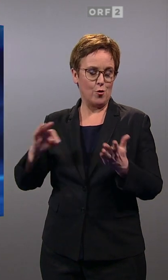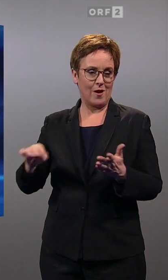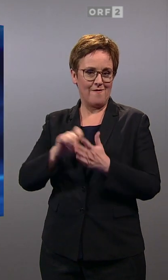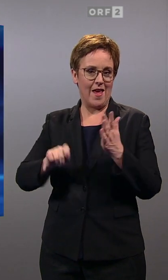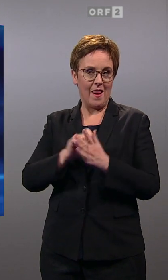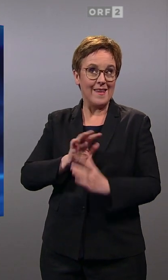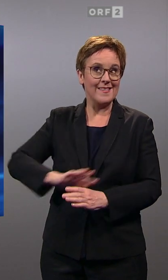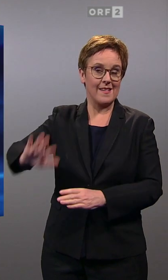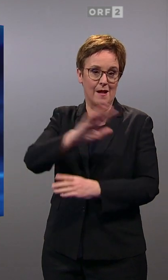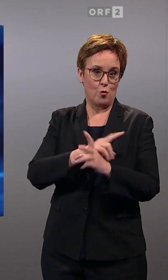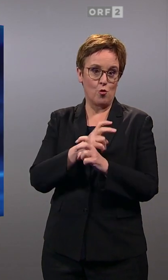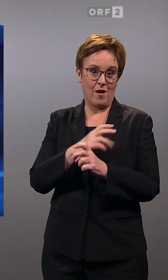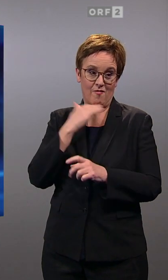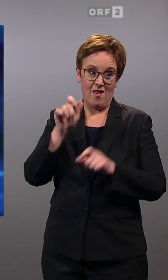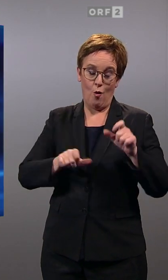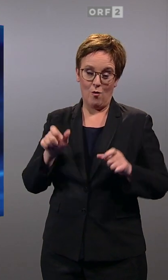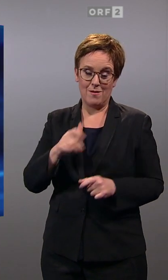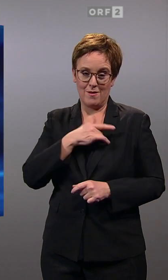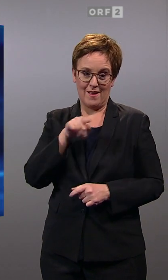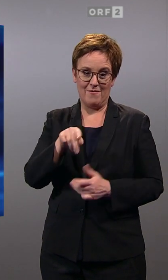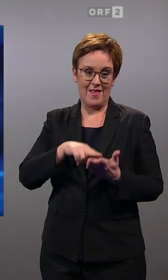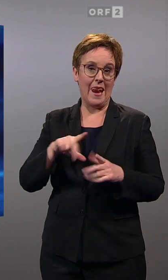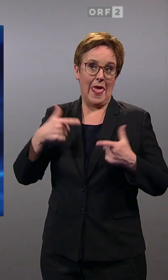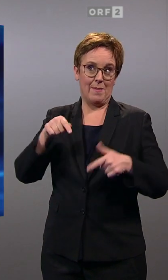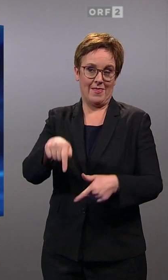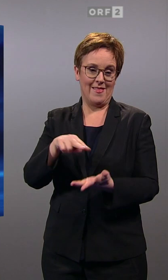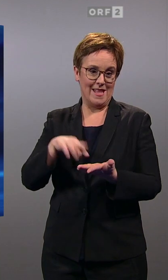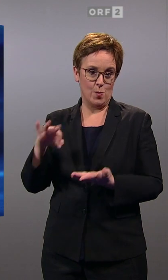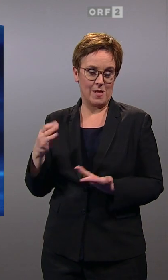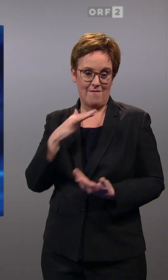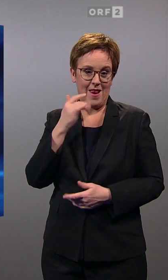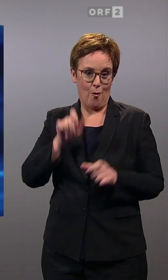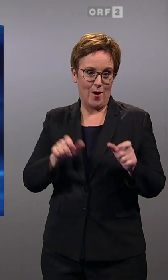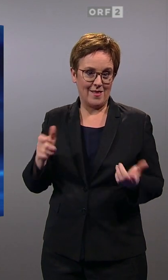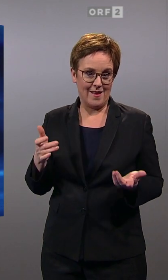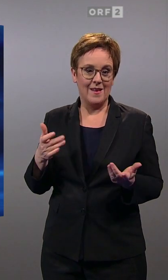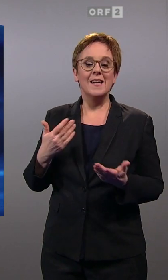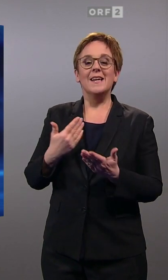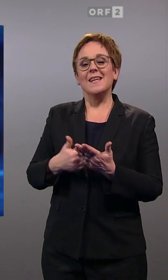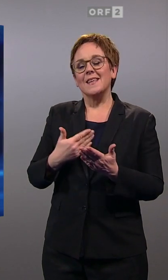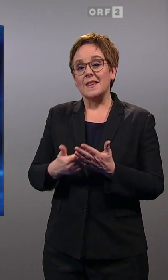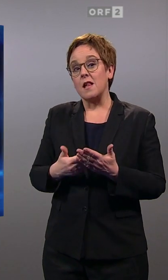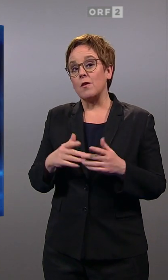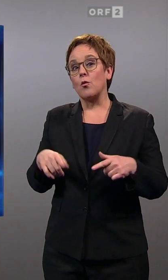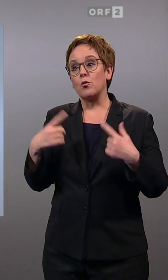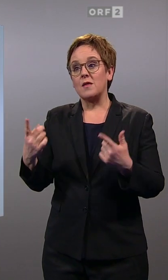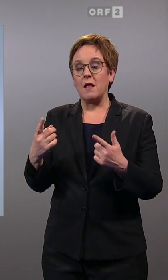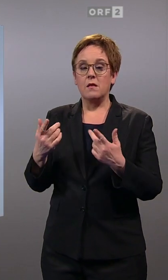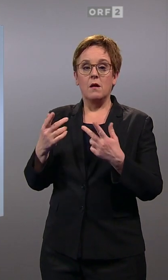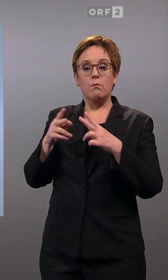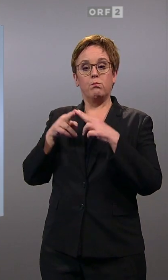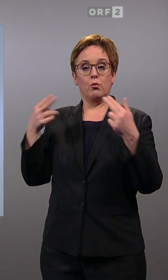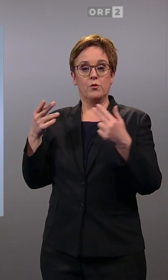den das ganze Land erfasst haben wird wohl. Und daher die Frage, was bedeutet das für die Bundespolitik?